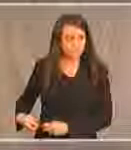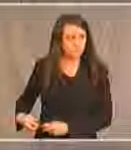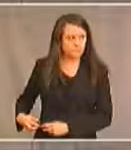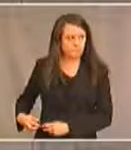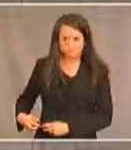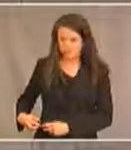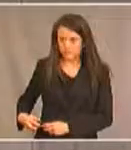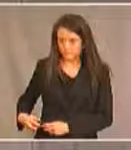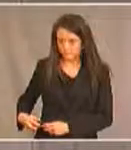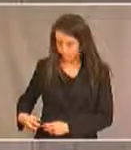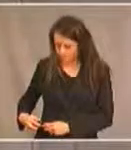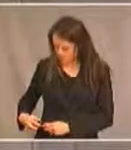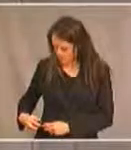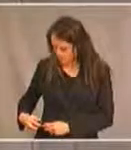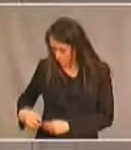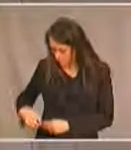Bonjour,